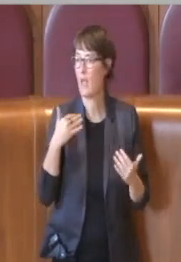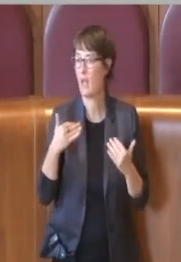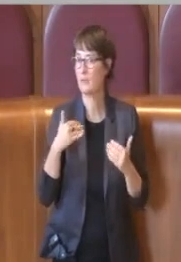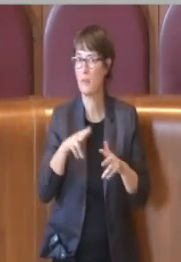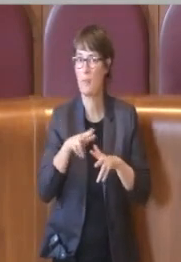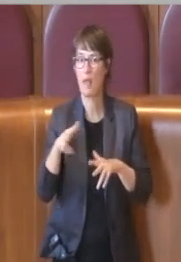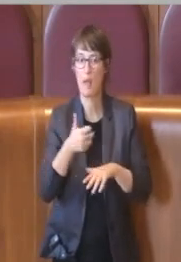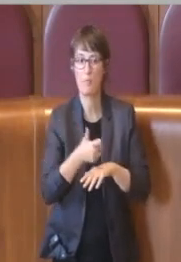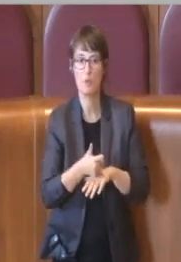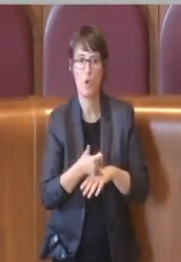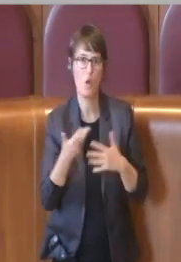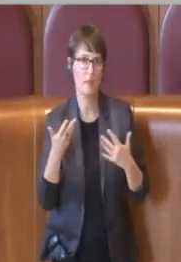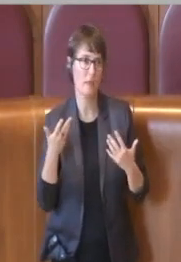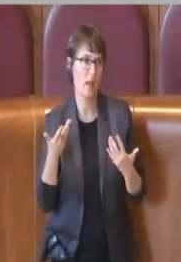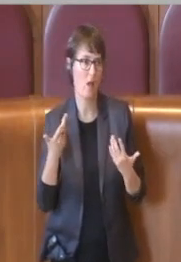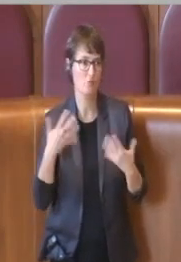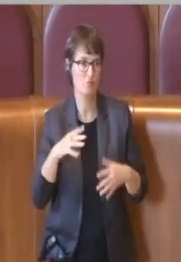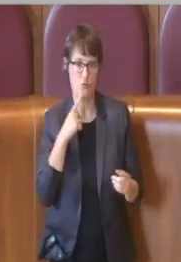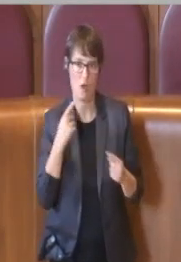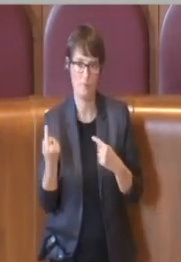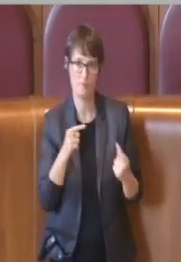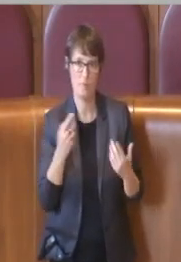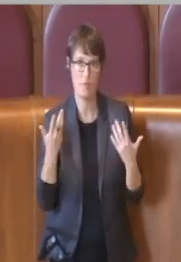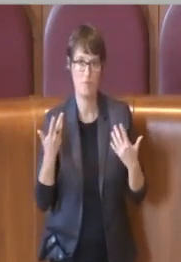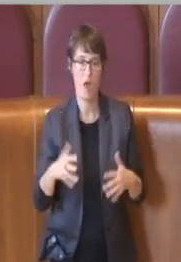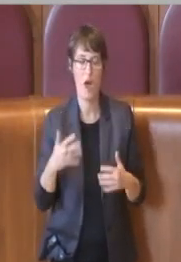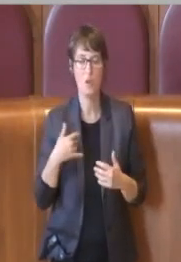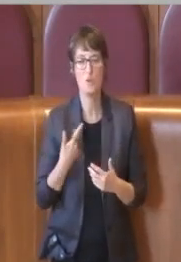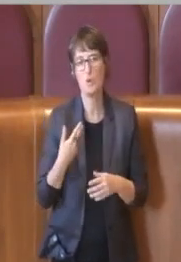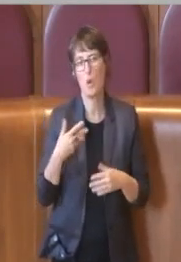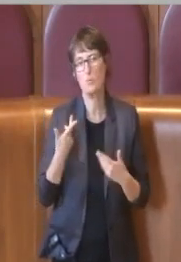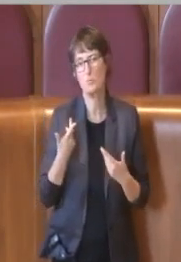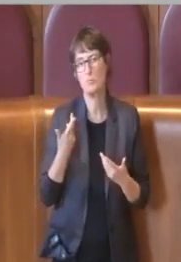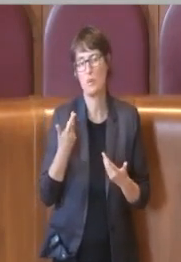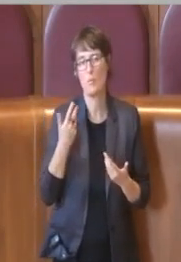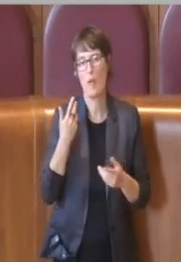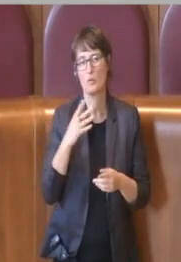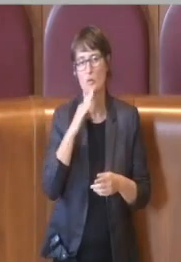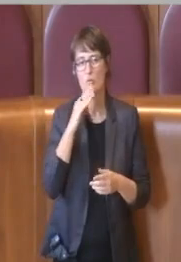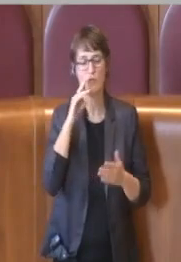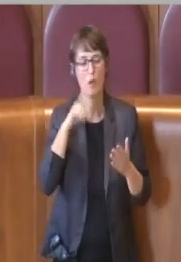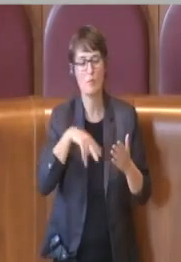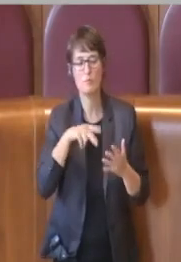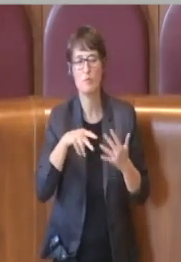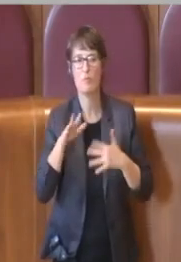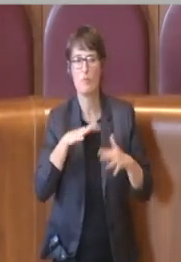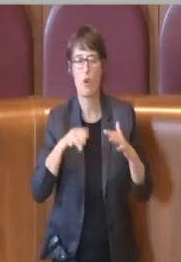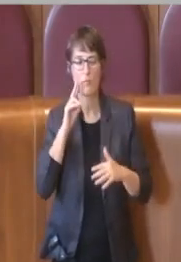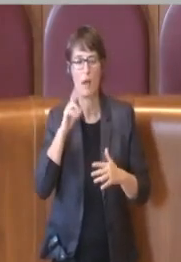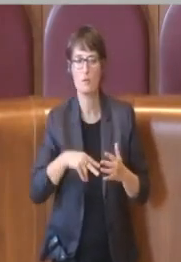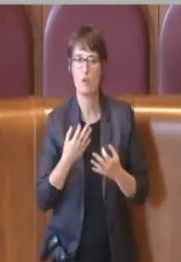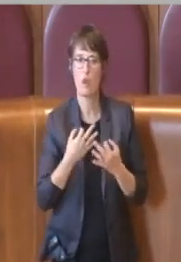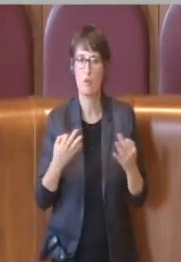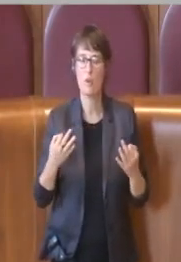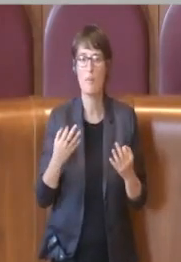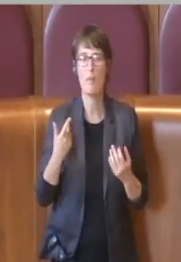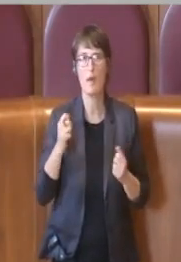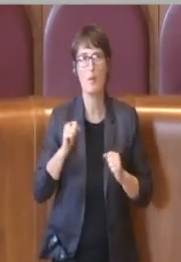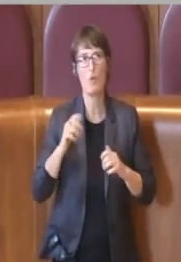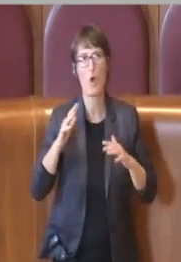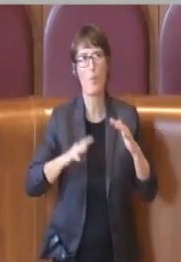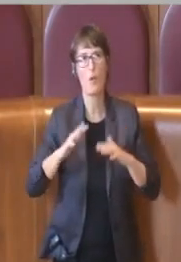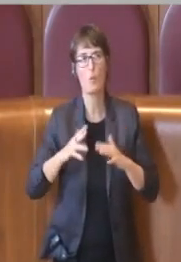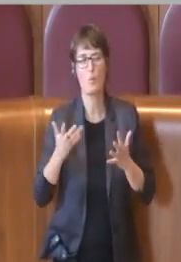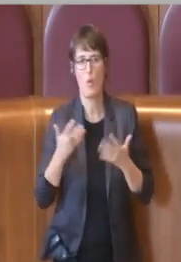dirimere questi dubbi e per essere più efficaci con degli ordini del giorno, poi magari anche utili, perché la